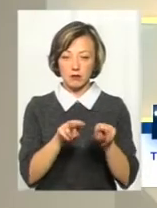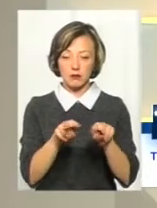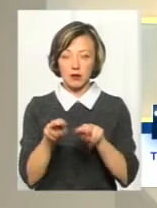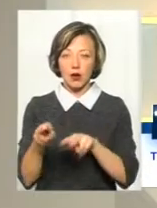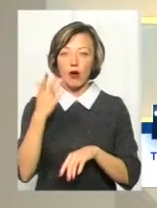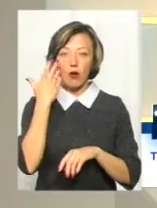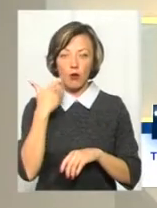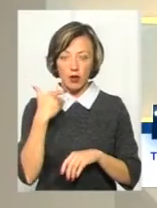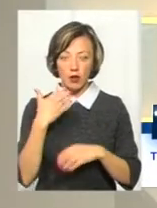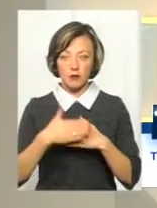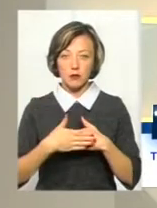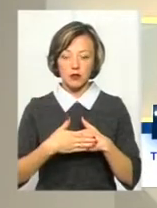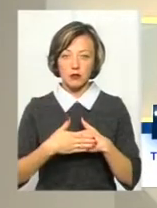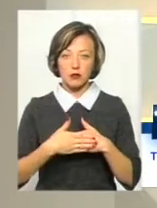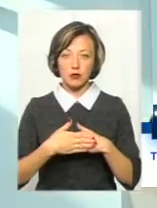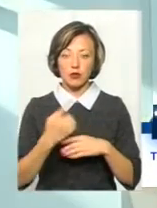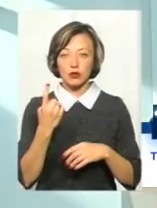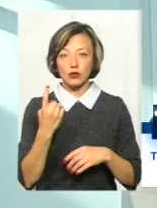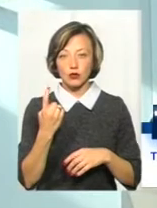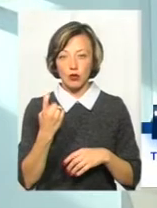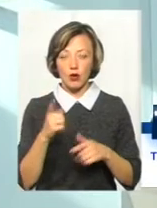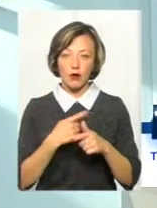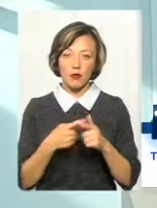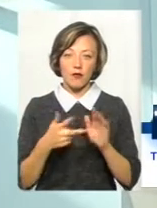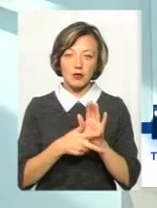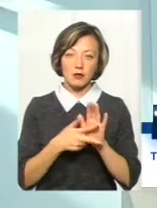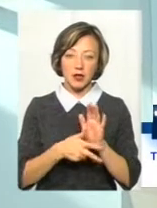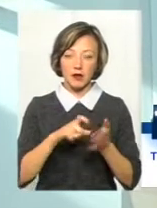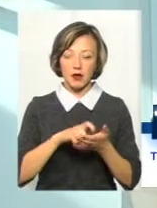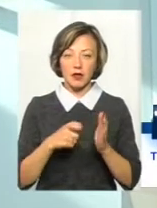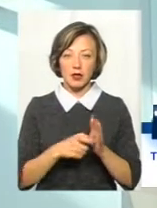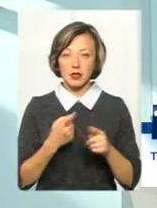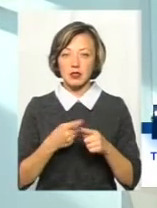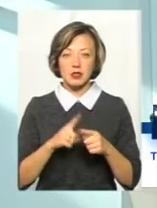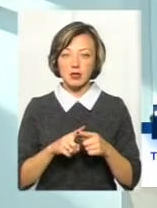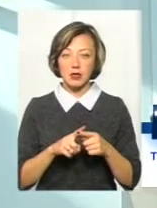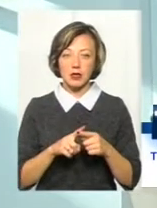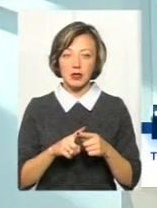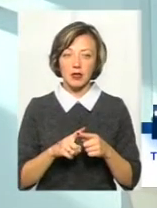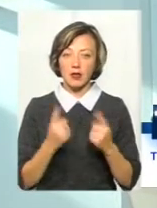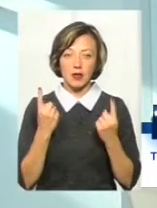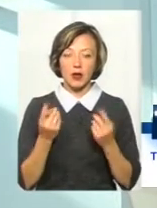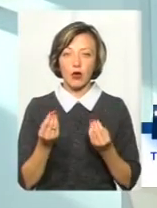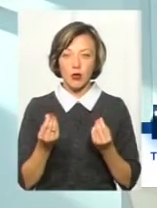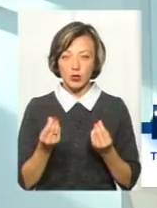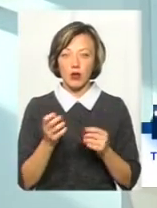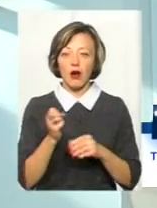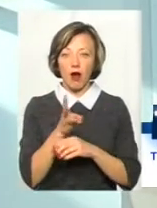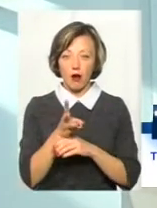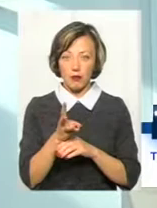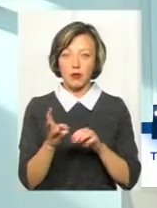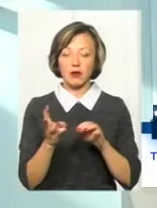тому що коли там близько 100 або 80 квартир, це не є значні такі кошти, але камера